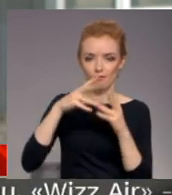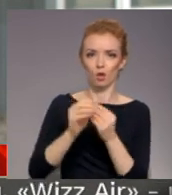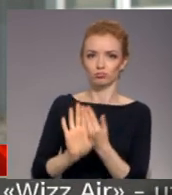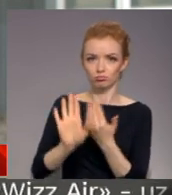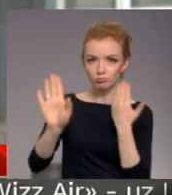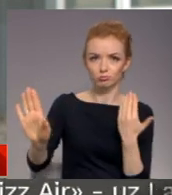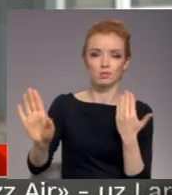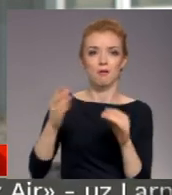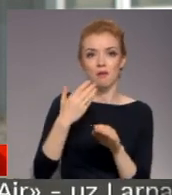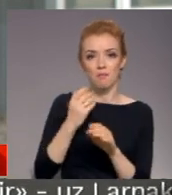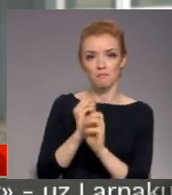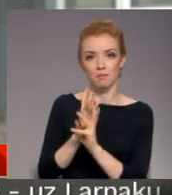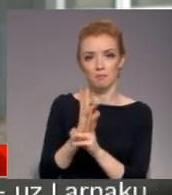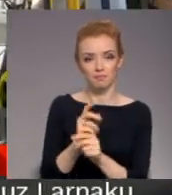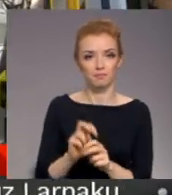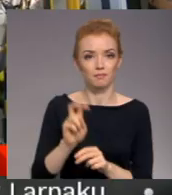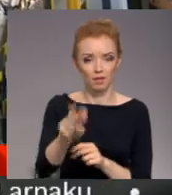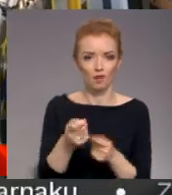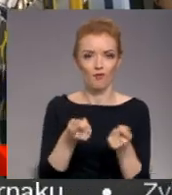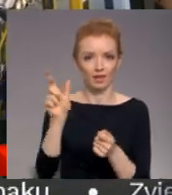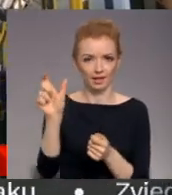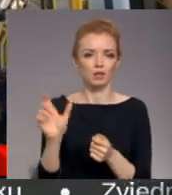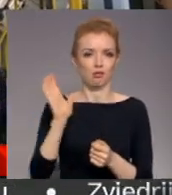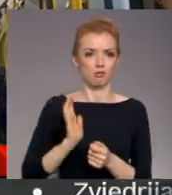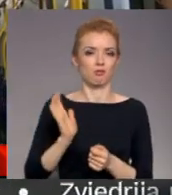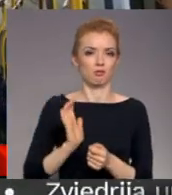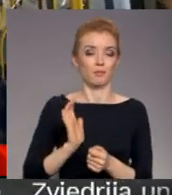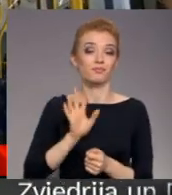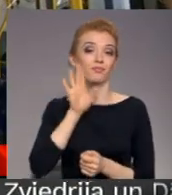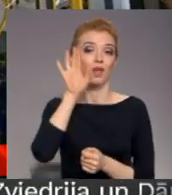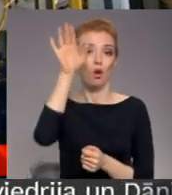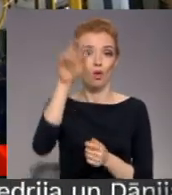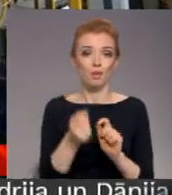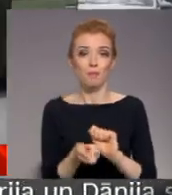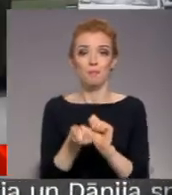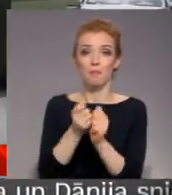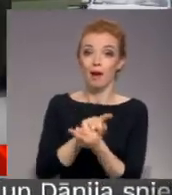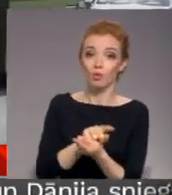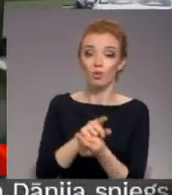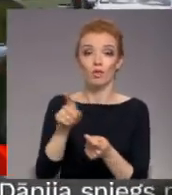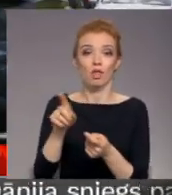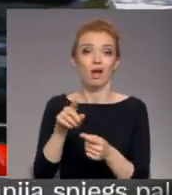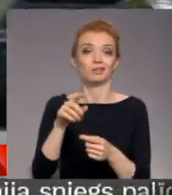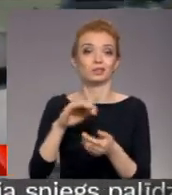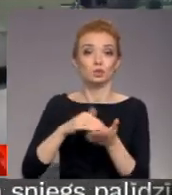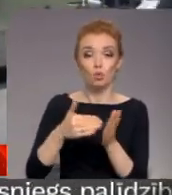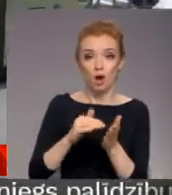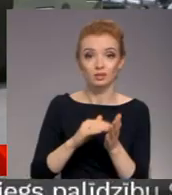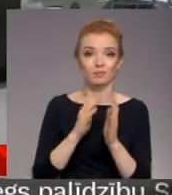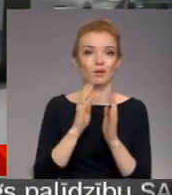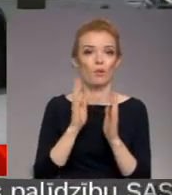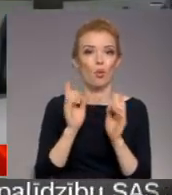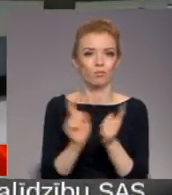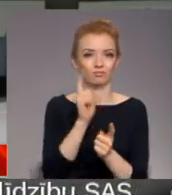izkāptu pakāperniski, vadītājs pagaidīs. Nākotnē mainoties epidemioloģiskai situācijai, prasība lietot mutas un